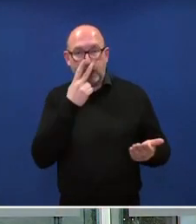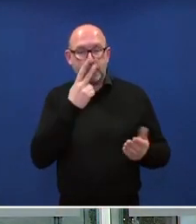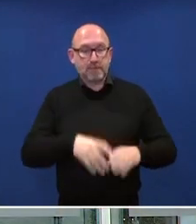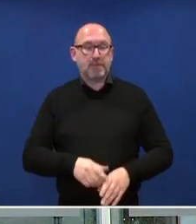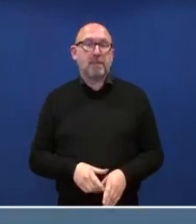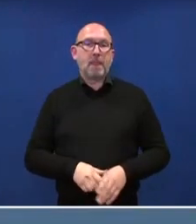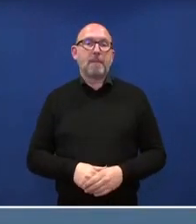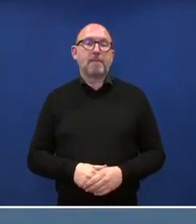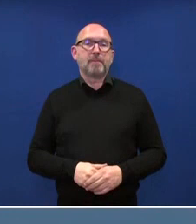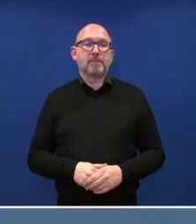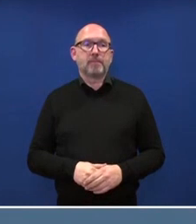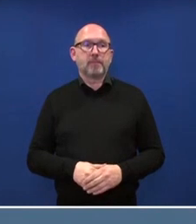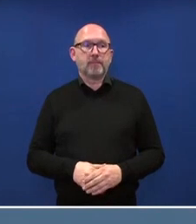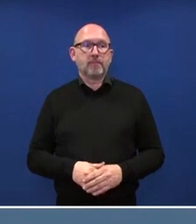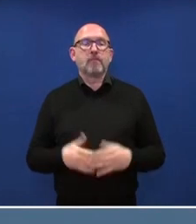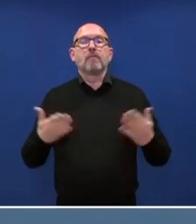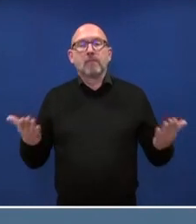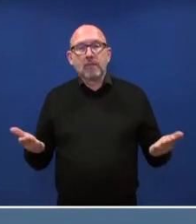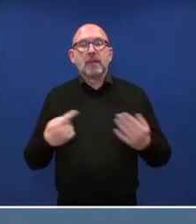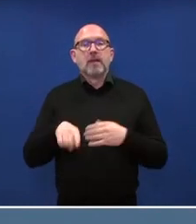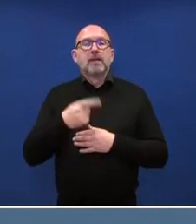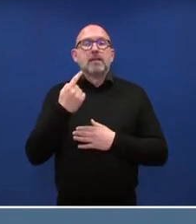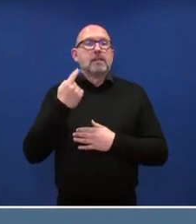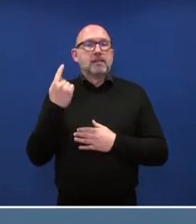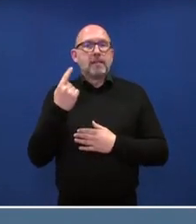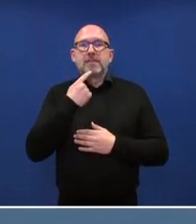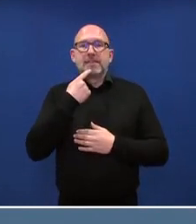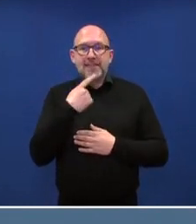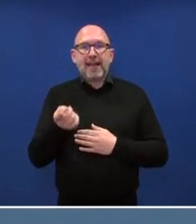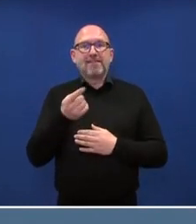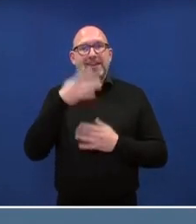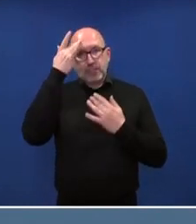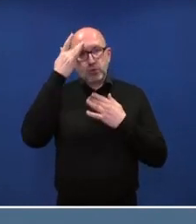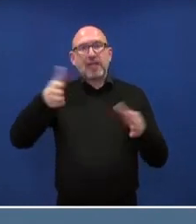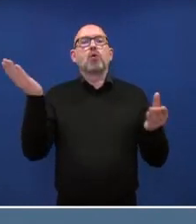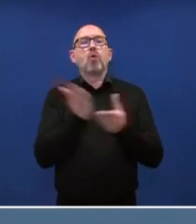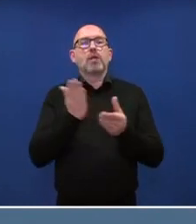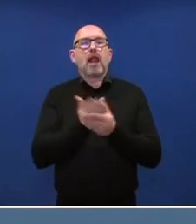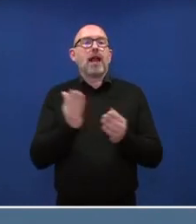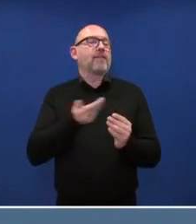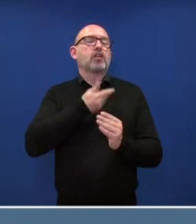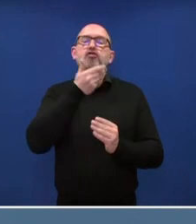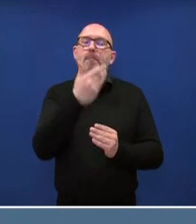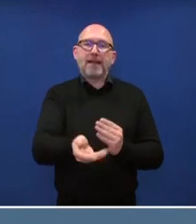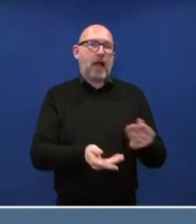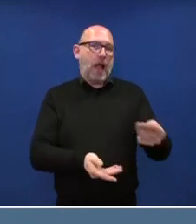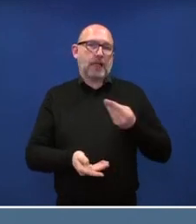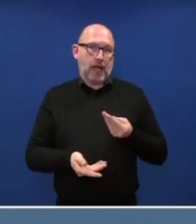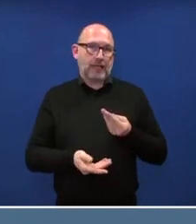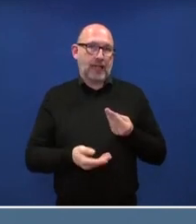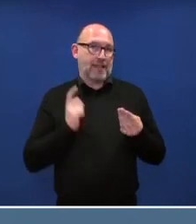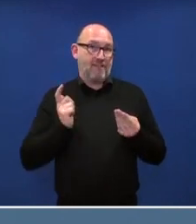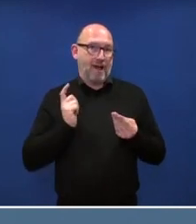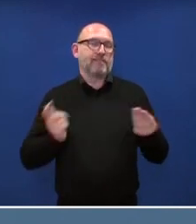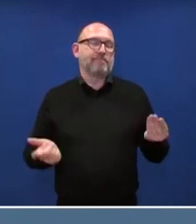Also, er hat das gesagt, weil die Zulassungsunterlagen später als erwartet eingereicht wurden und wir